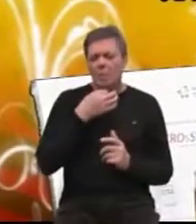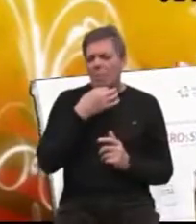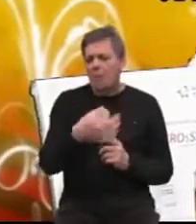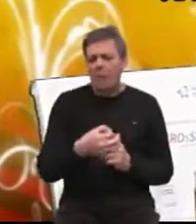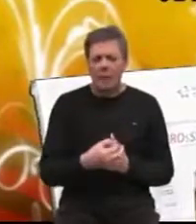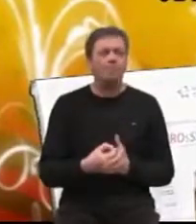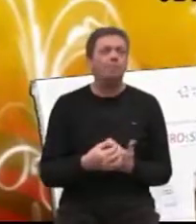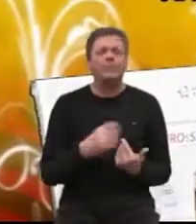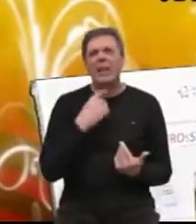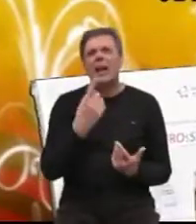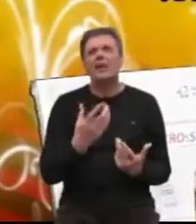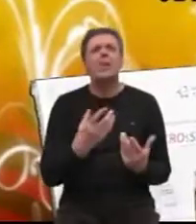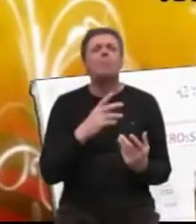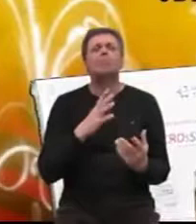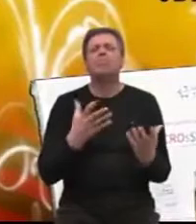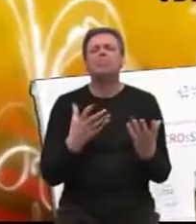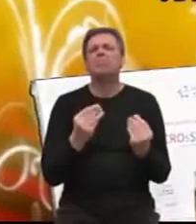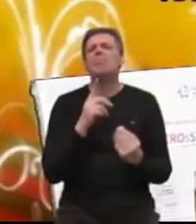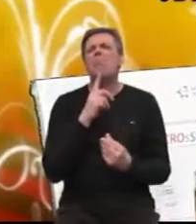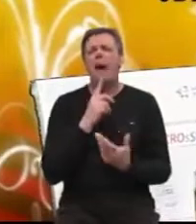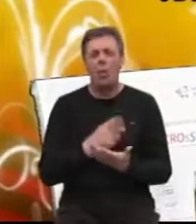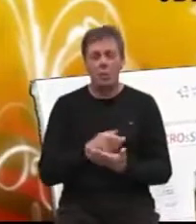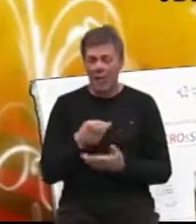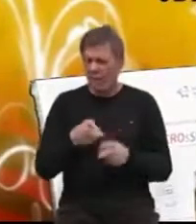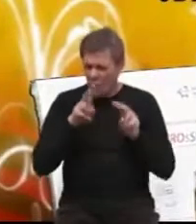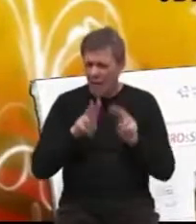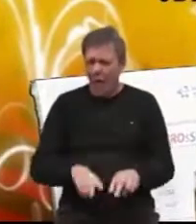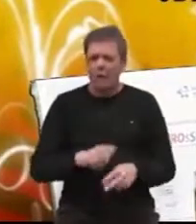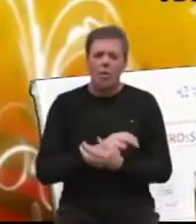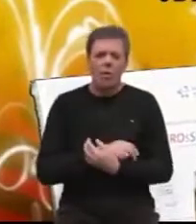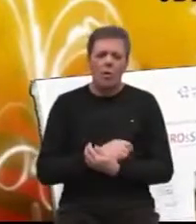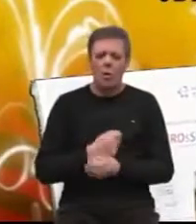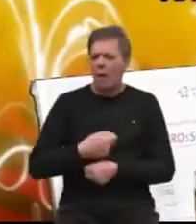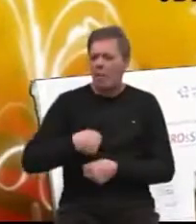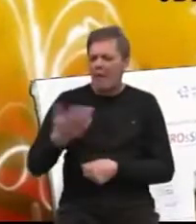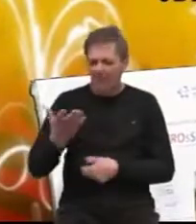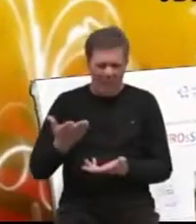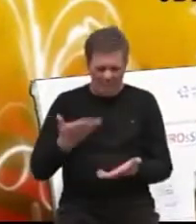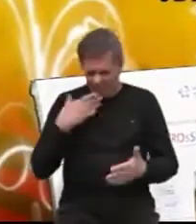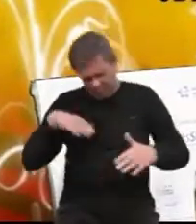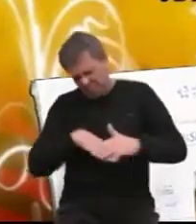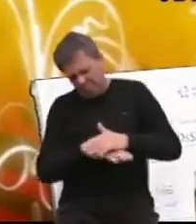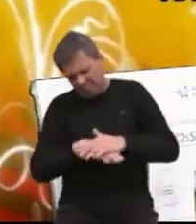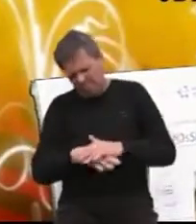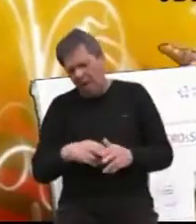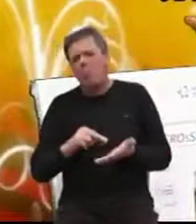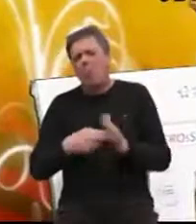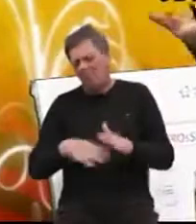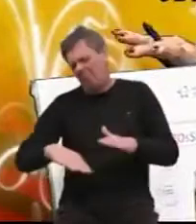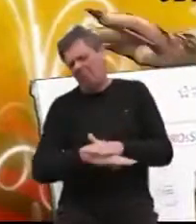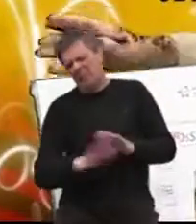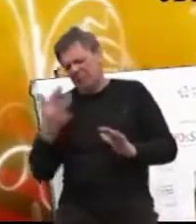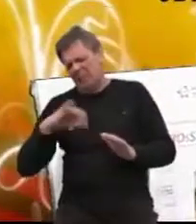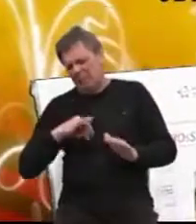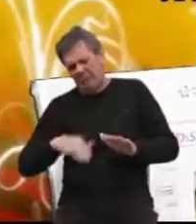nešto puno je premalo, da li je to zaista bacanje pod tepih toga problema, on je